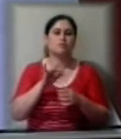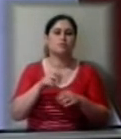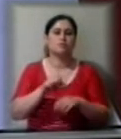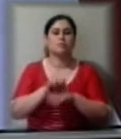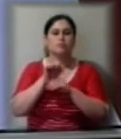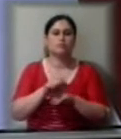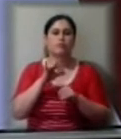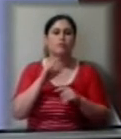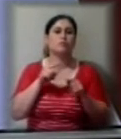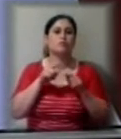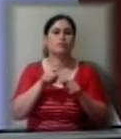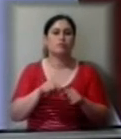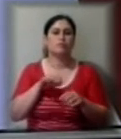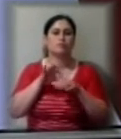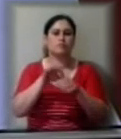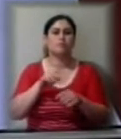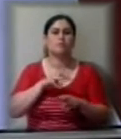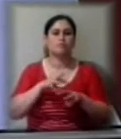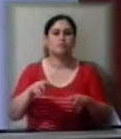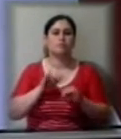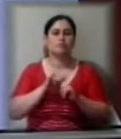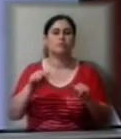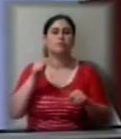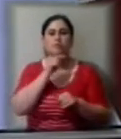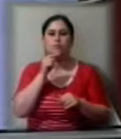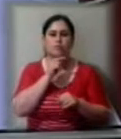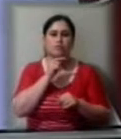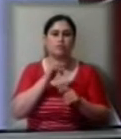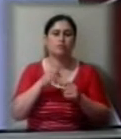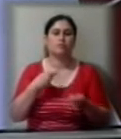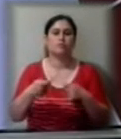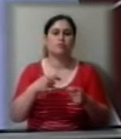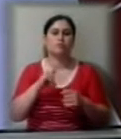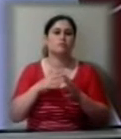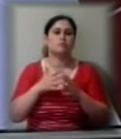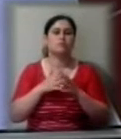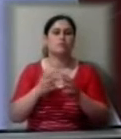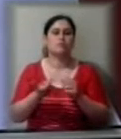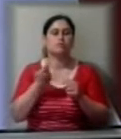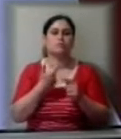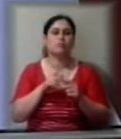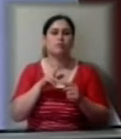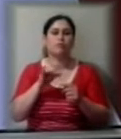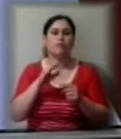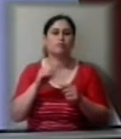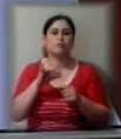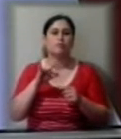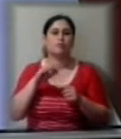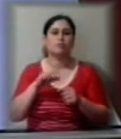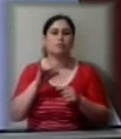запровадження Міністерством розвитку економіки, торгівлі та сільського господарства квоти на імпорт добри в Україні.